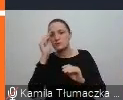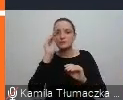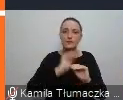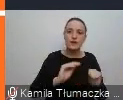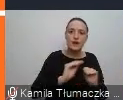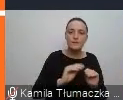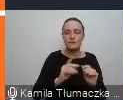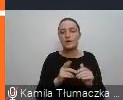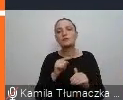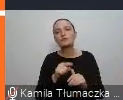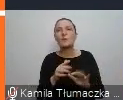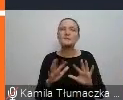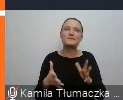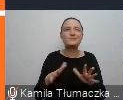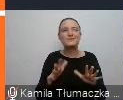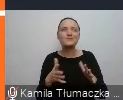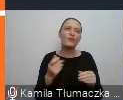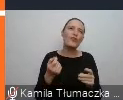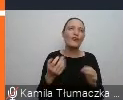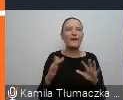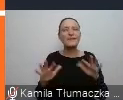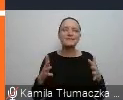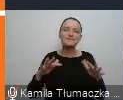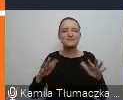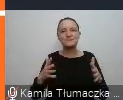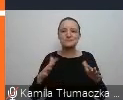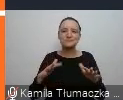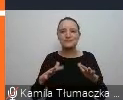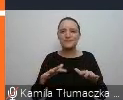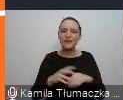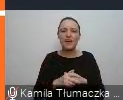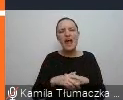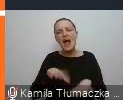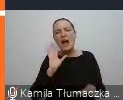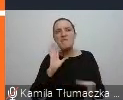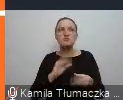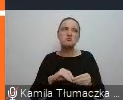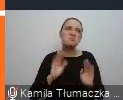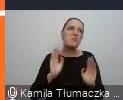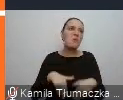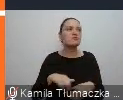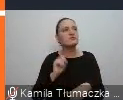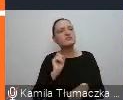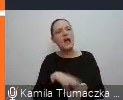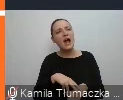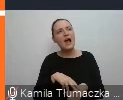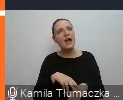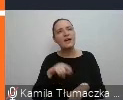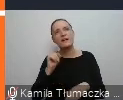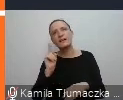okraszone takim elementem, no w sumie może się przyda, ale